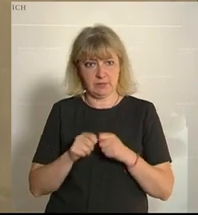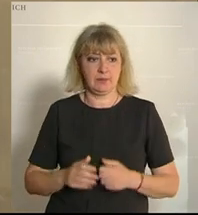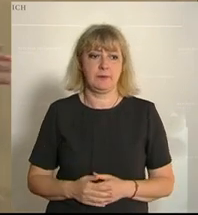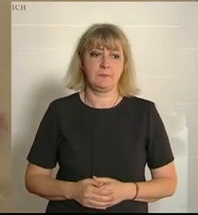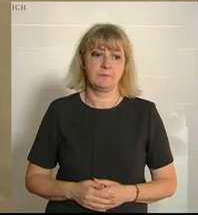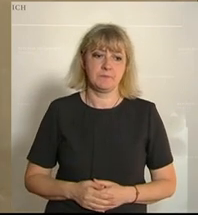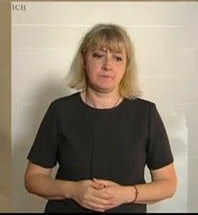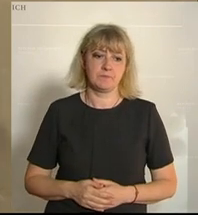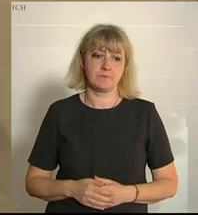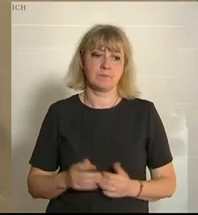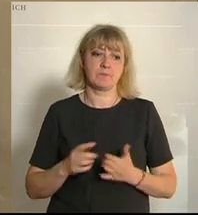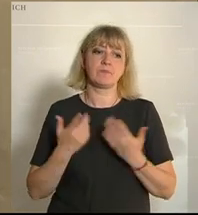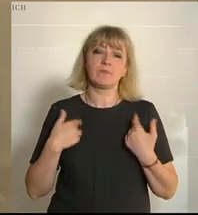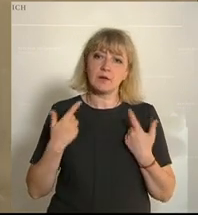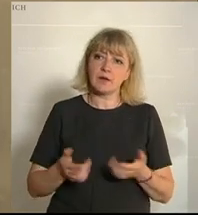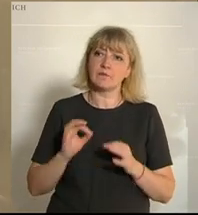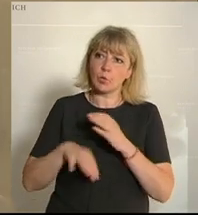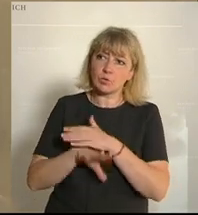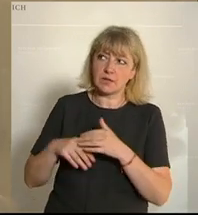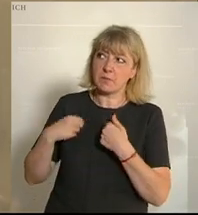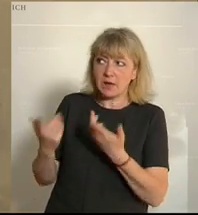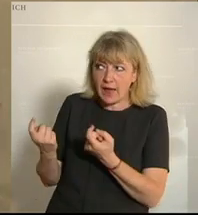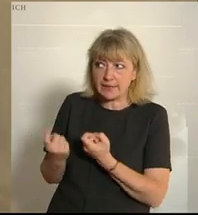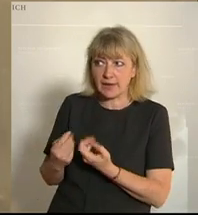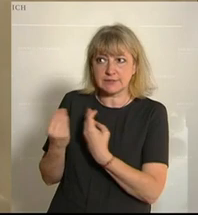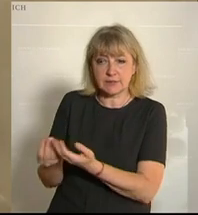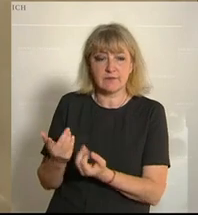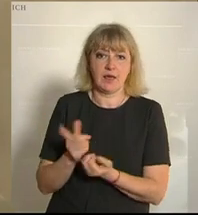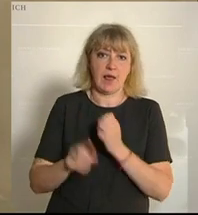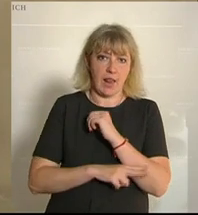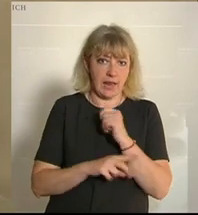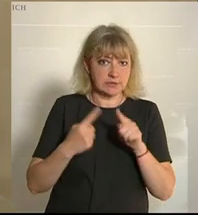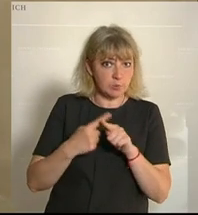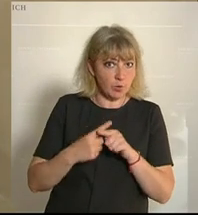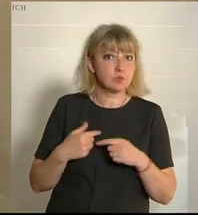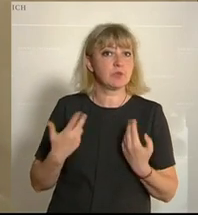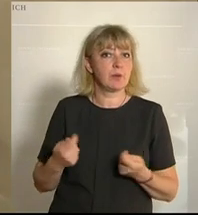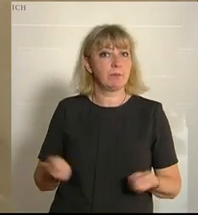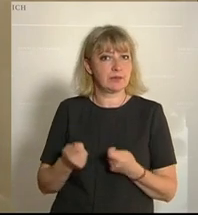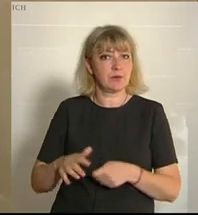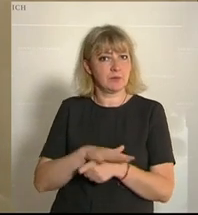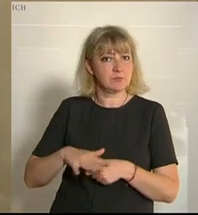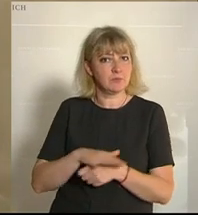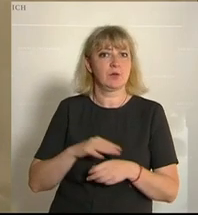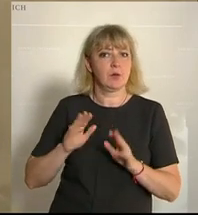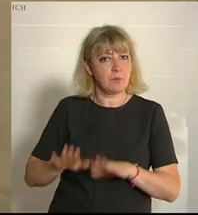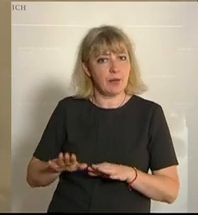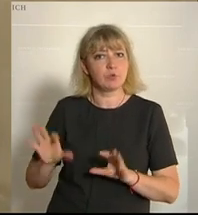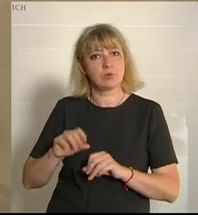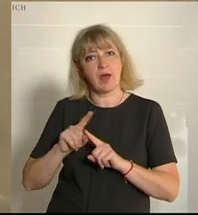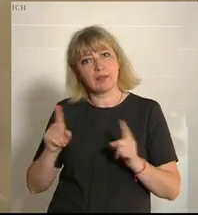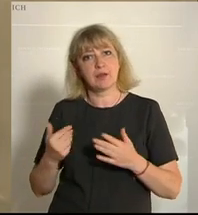Wir werden Anreize für Unternehmerinnen und Unternehmer schaffen, wie etwa mit dem Lehrlingsbonus, damit im betrieblichen Umfeld weitere und neue